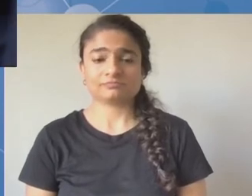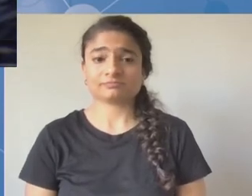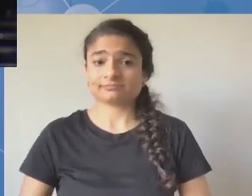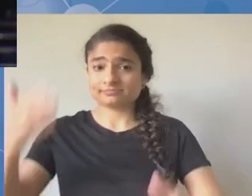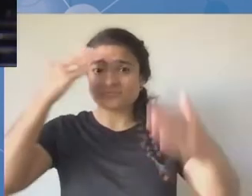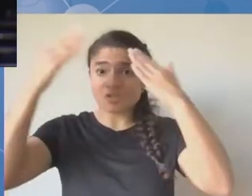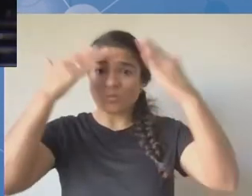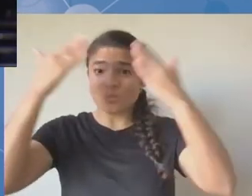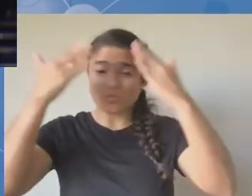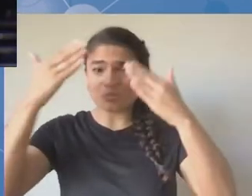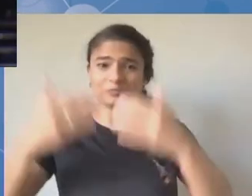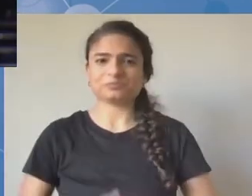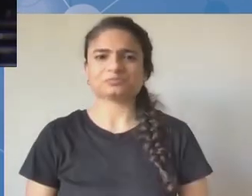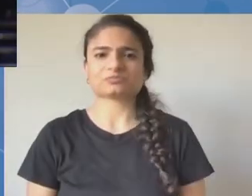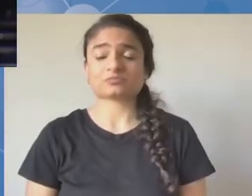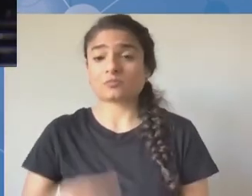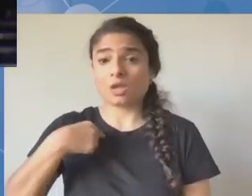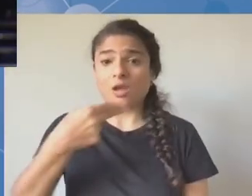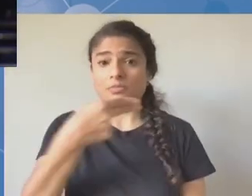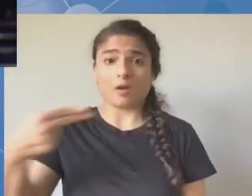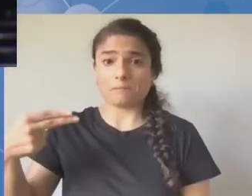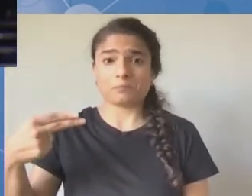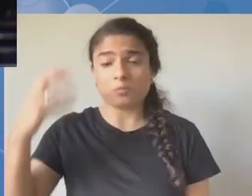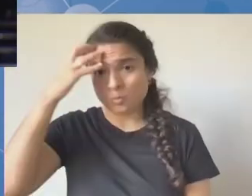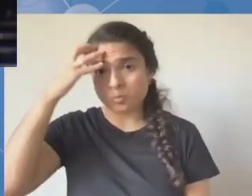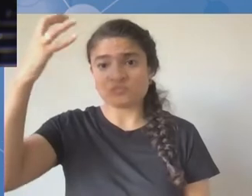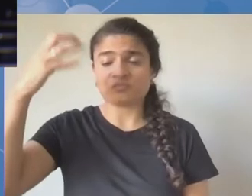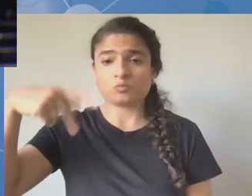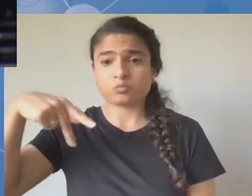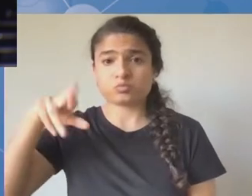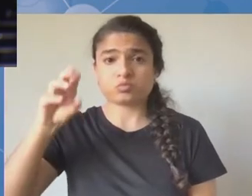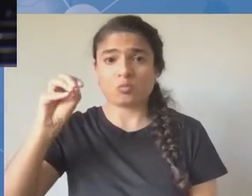Przyjechałem z Indii. Profesor Avinash.